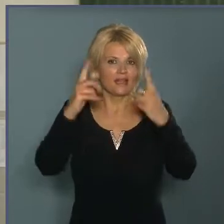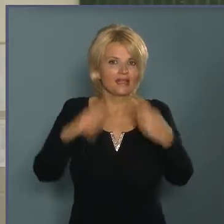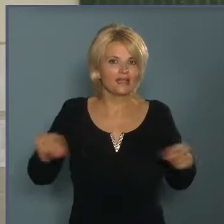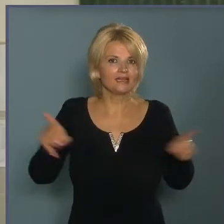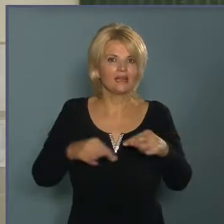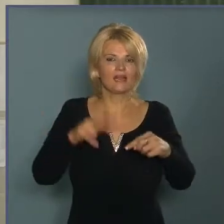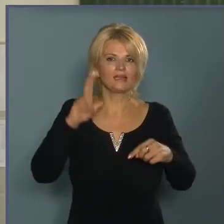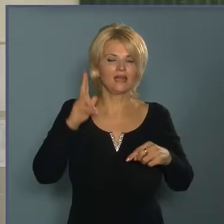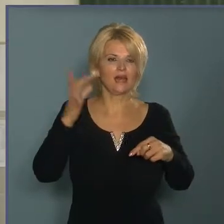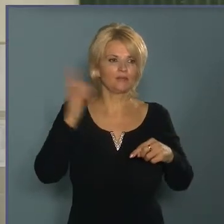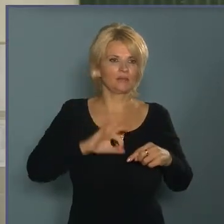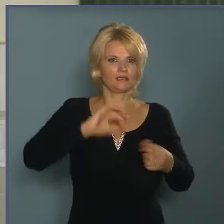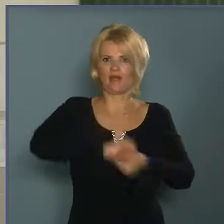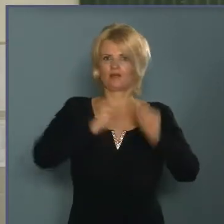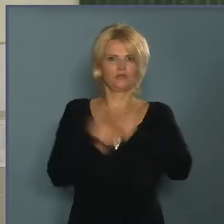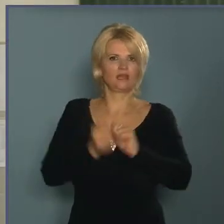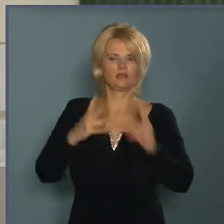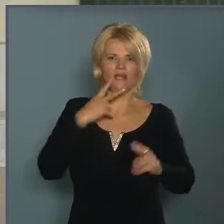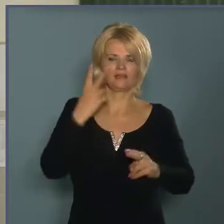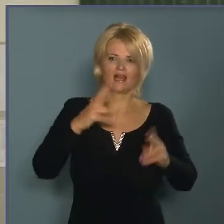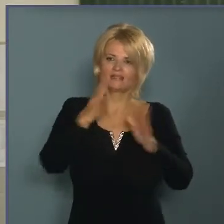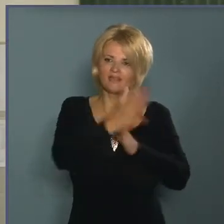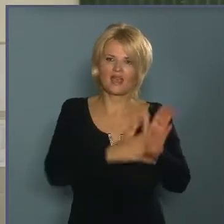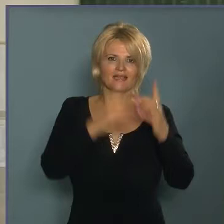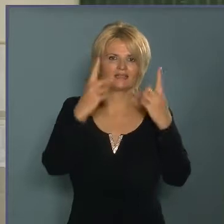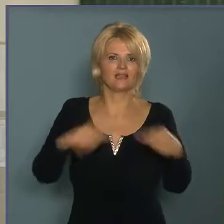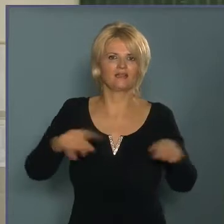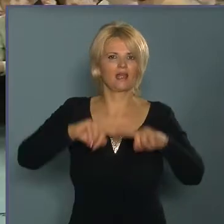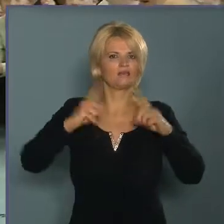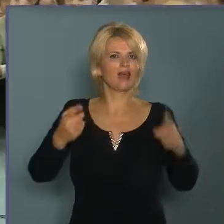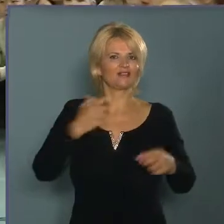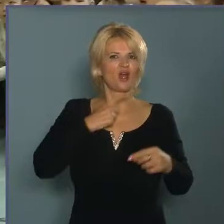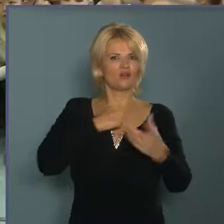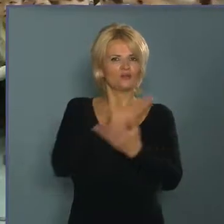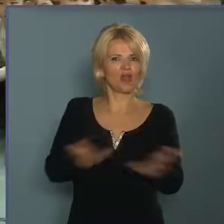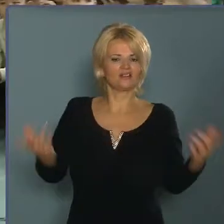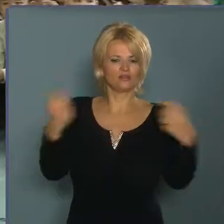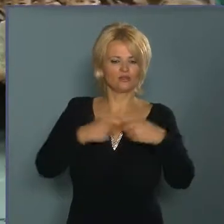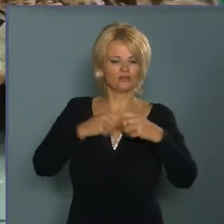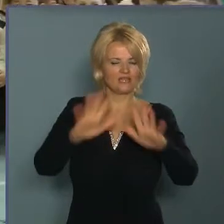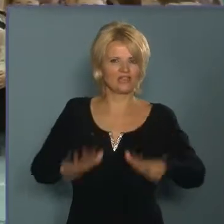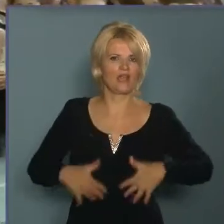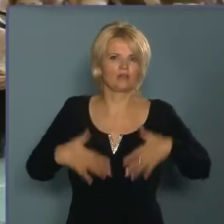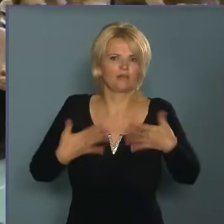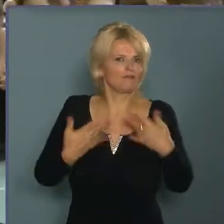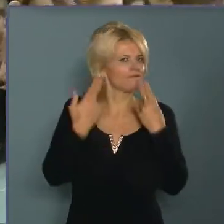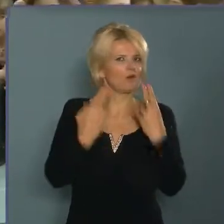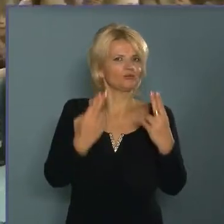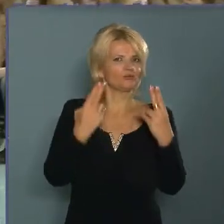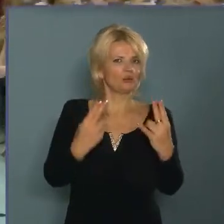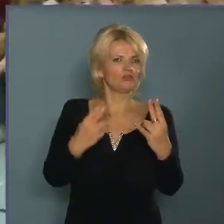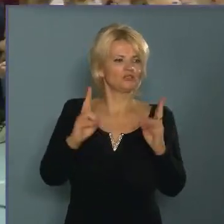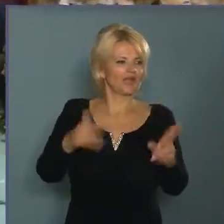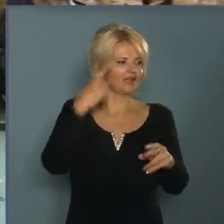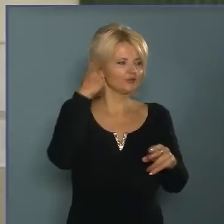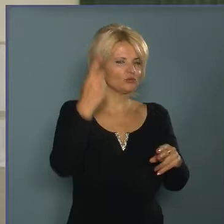három percen belül lehet látni a változást. Amikor elkezdenek énekelni, más lesz a hangulat. Tehát a közösségi élmény az, ami nagyon fontos,